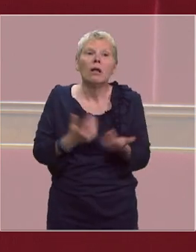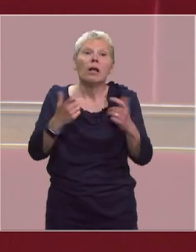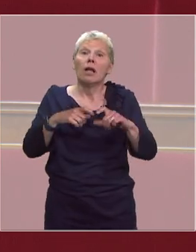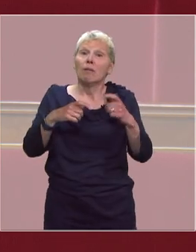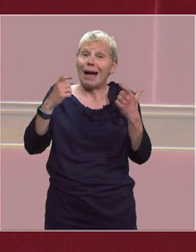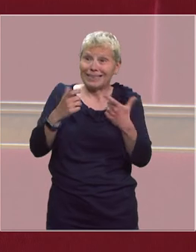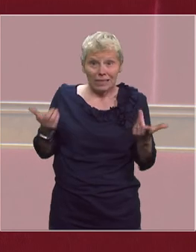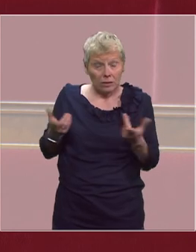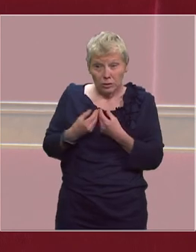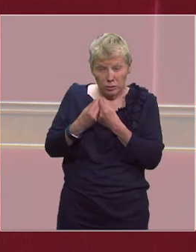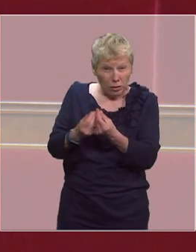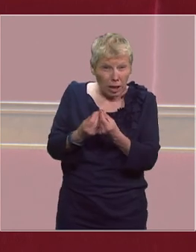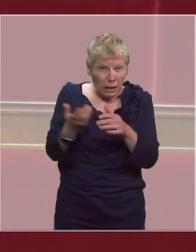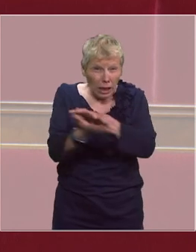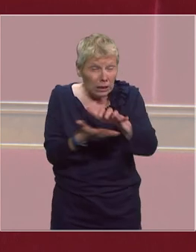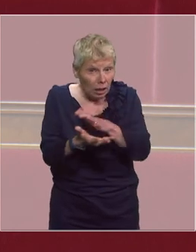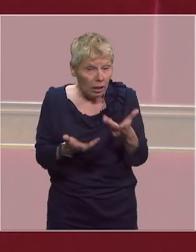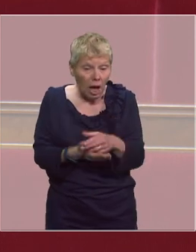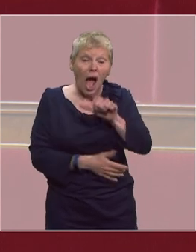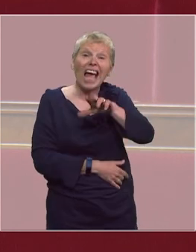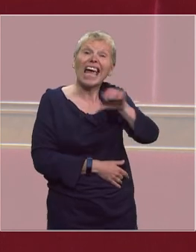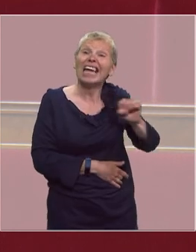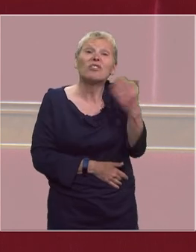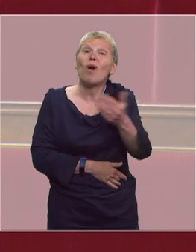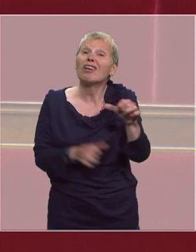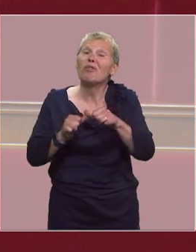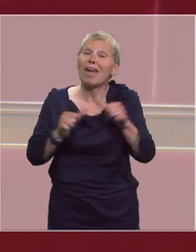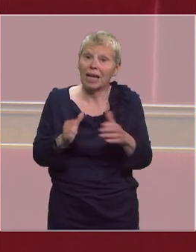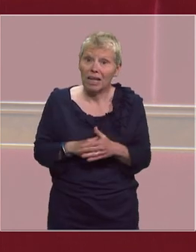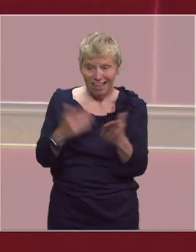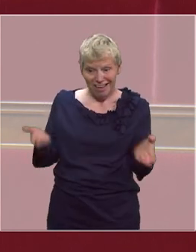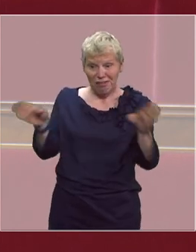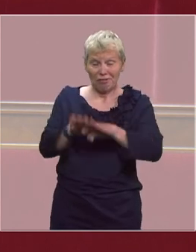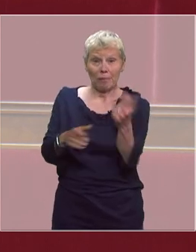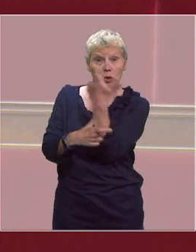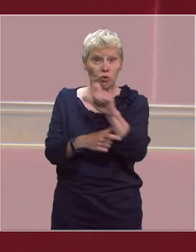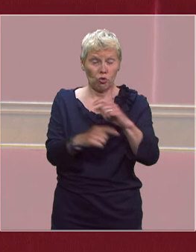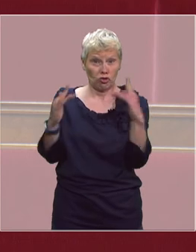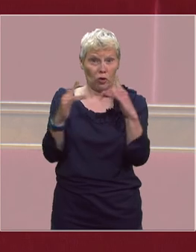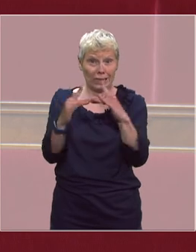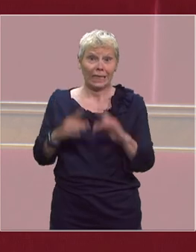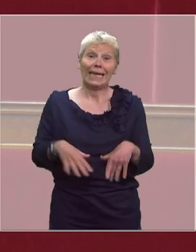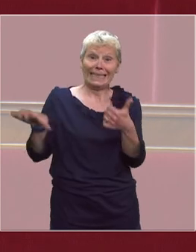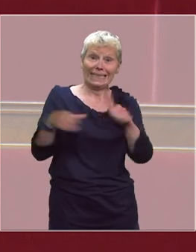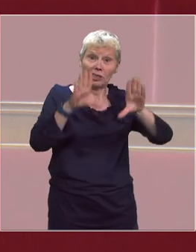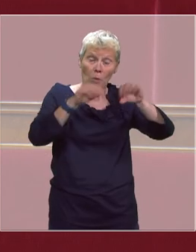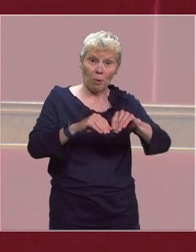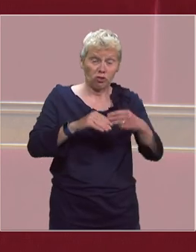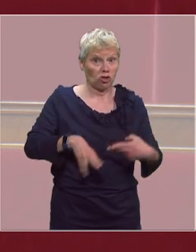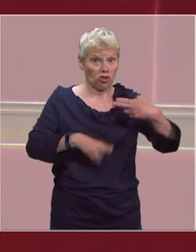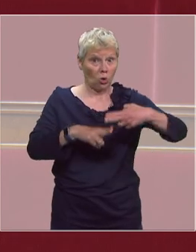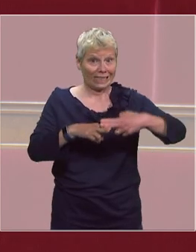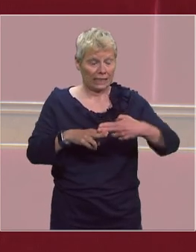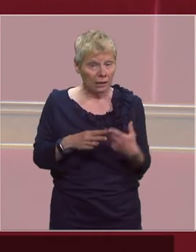cette même région en souffrance, en pleine crise, l'ARS a envisagé de fermer près de 200 lits et 600 postes à Nancy. Résultat,